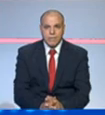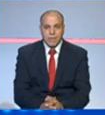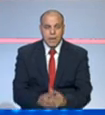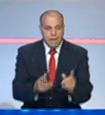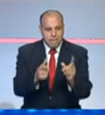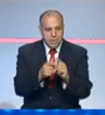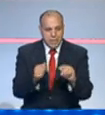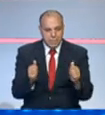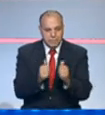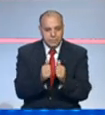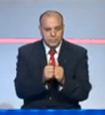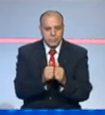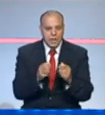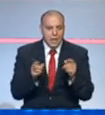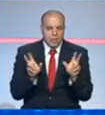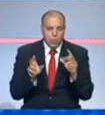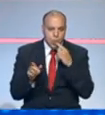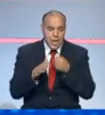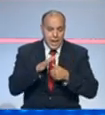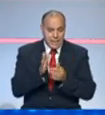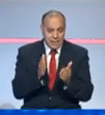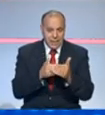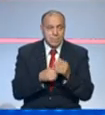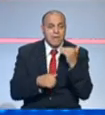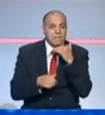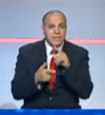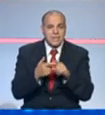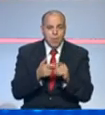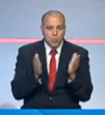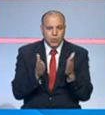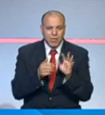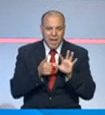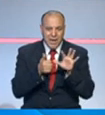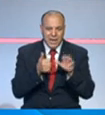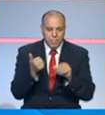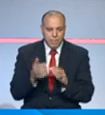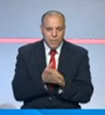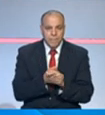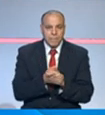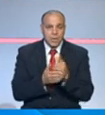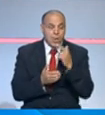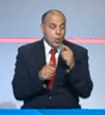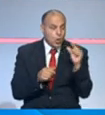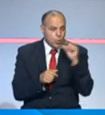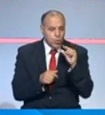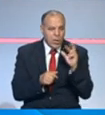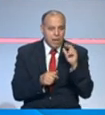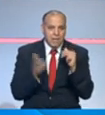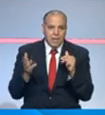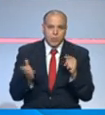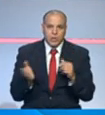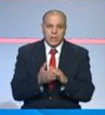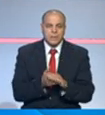للمزيد ينضم إلينا في الأستوديو رئيس قسم الاستعجالي بمستشفى عبد الرحمن مامي الدكتور رفيق